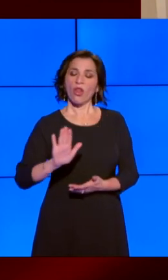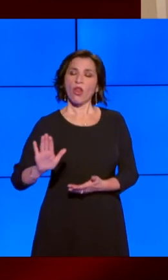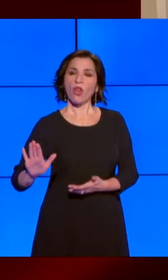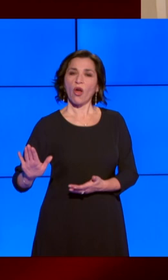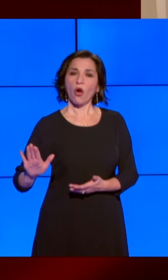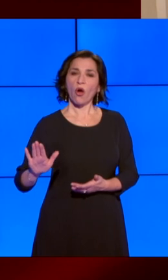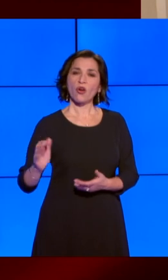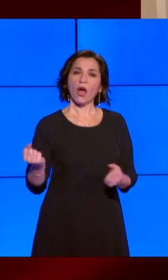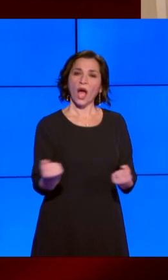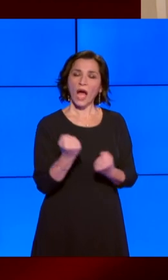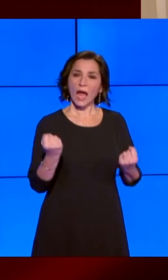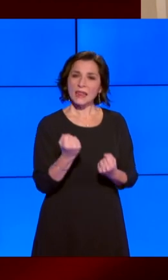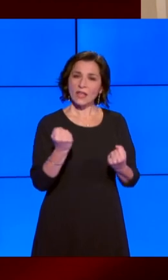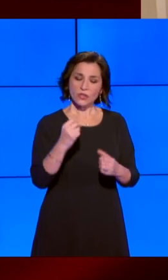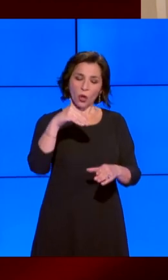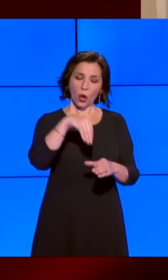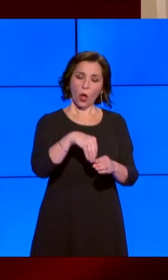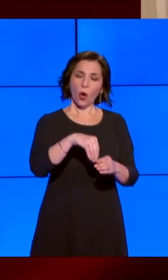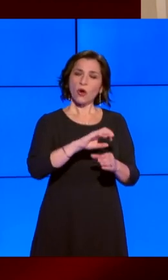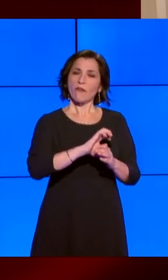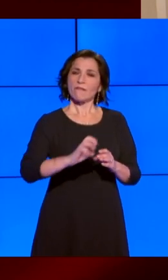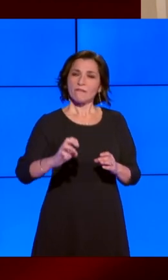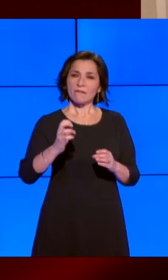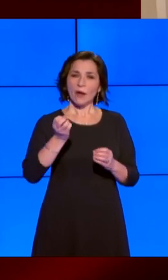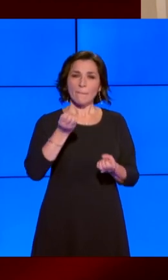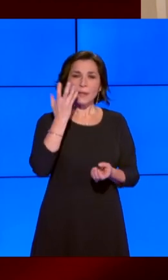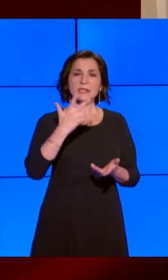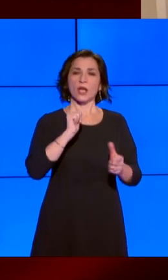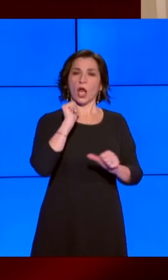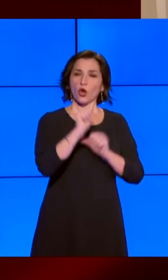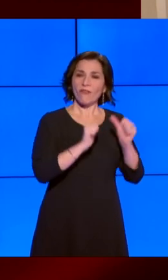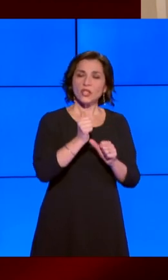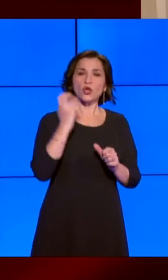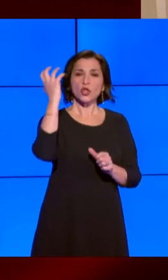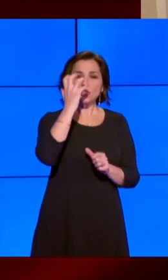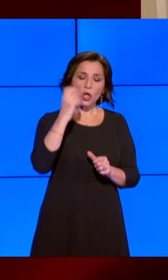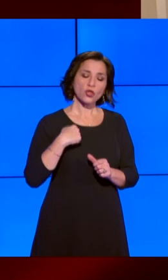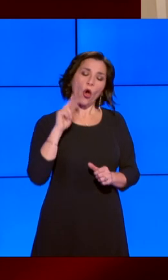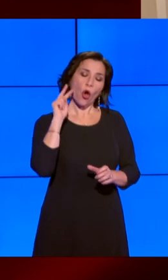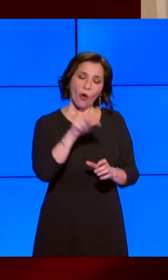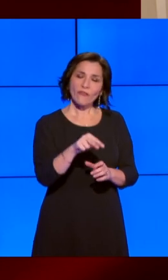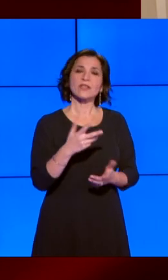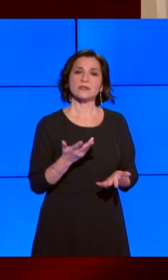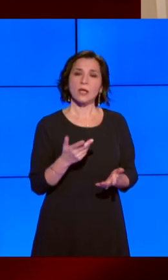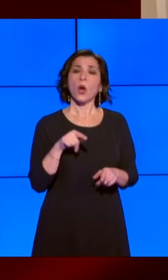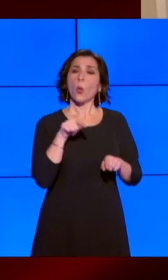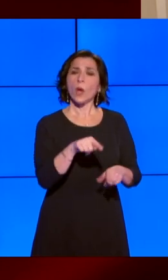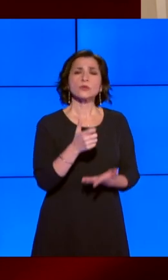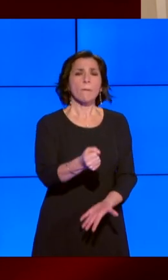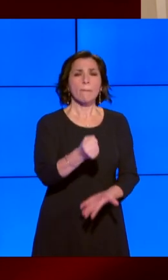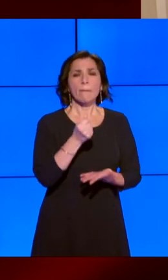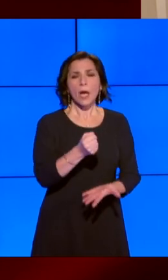di luoghi del pensiero, dell'innovazione e della scienza. Si tratta di un patrimonio inestimabile